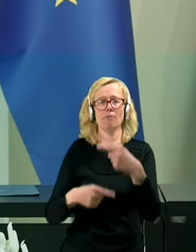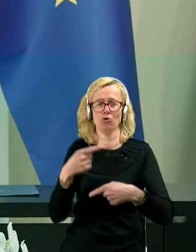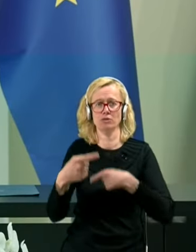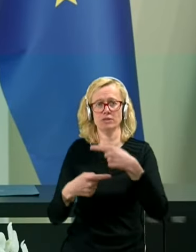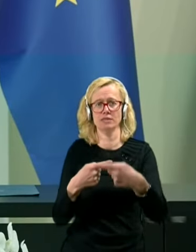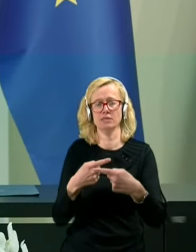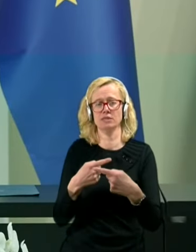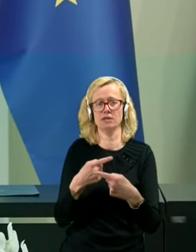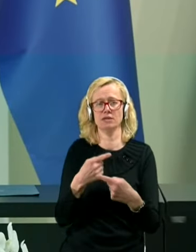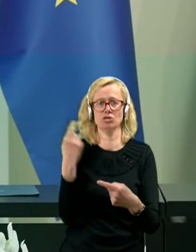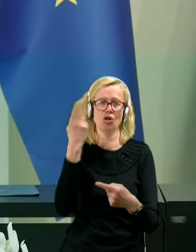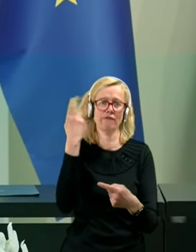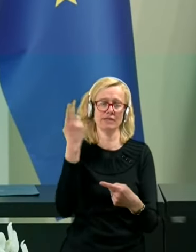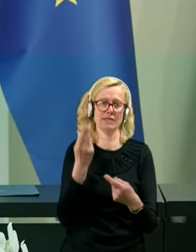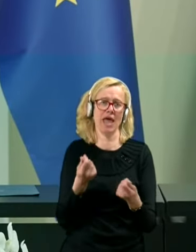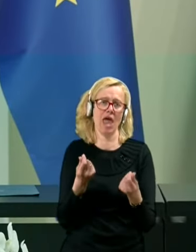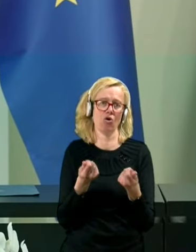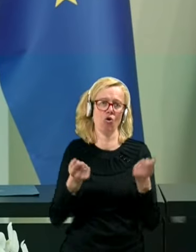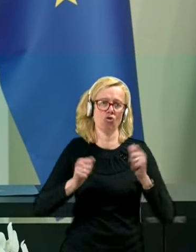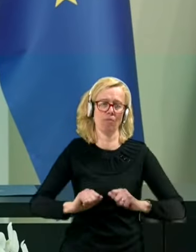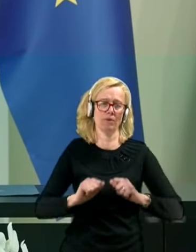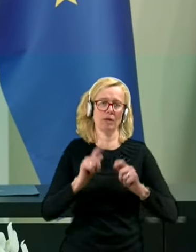ekonomiji in pa tudi družbi.